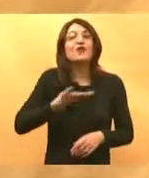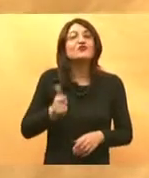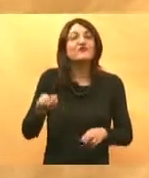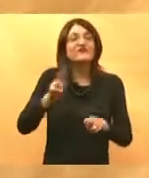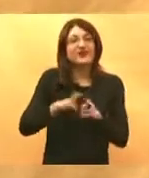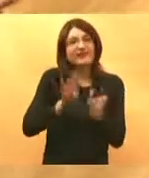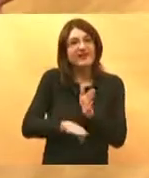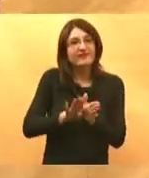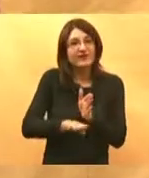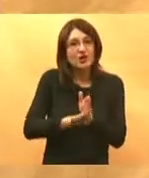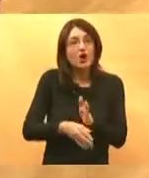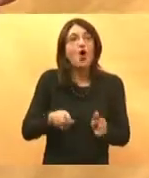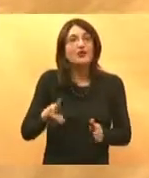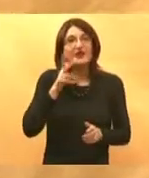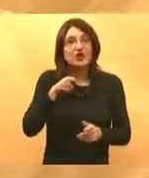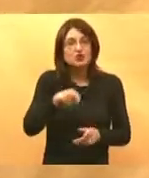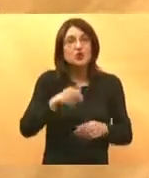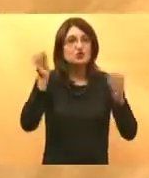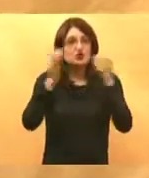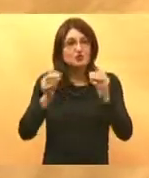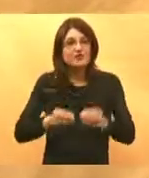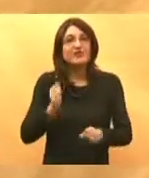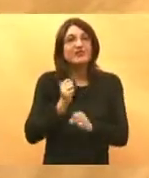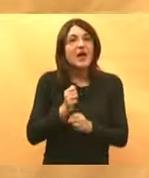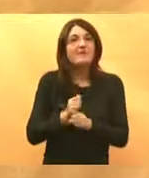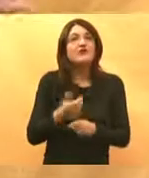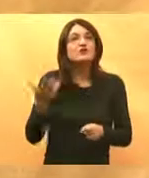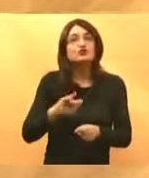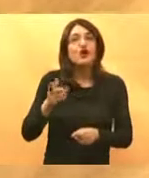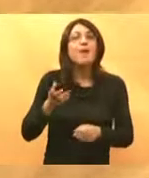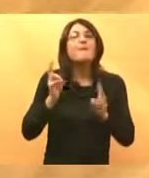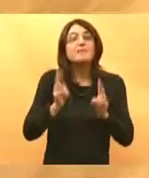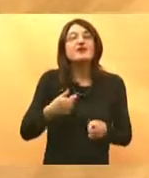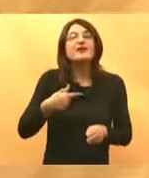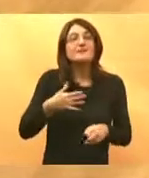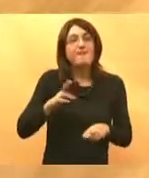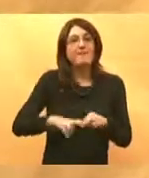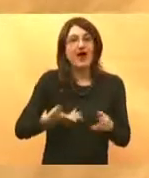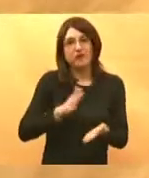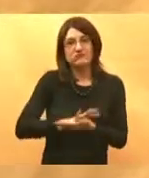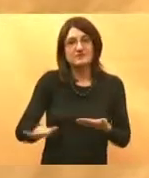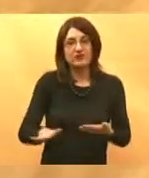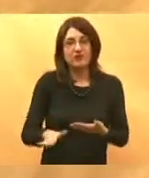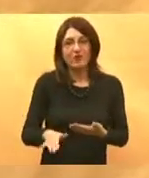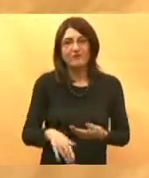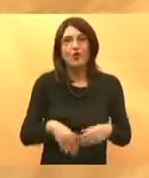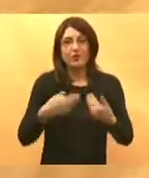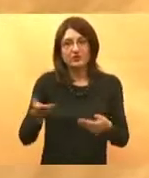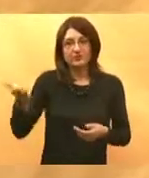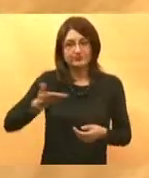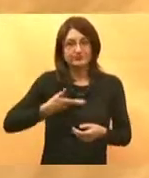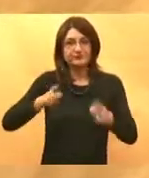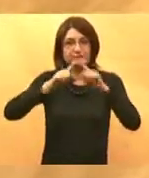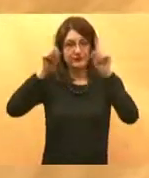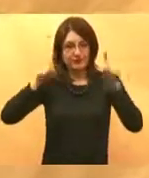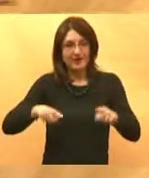i onda on želi unutar sustava zdravstva napraviti barem ono što može napraviti i šta se onda dogodi onda dolaze sa tim nalazom